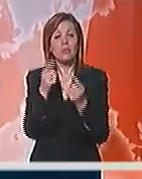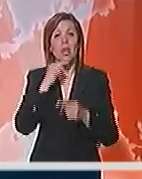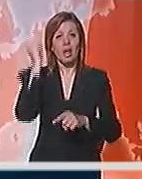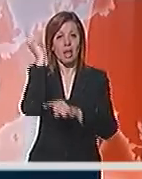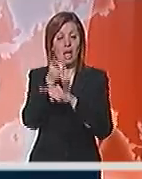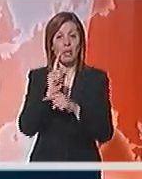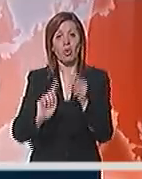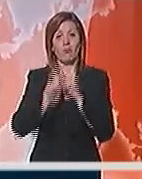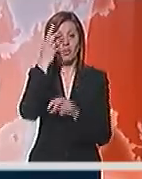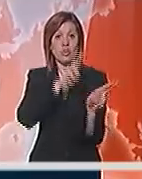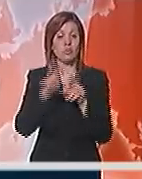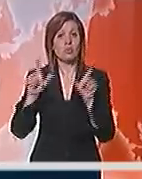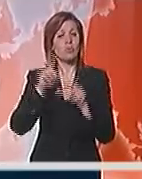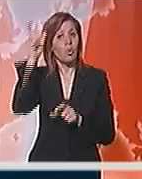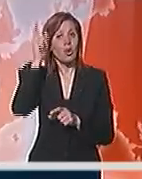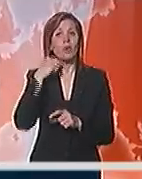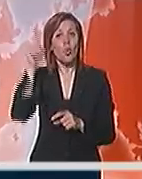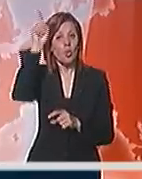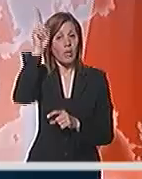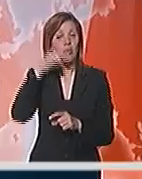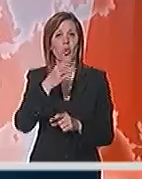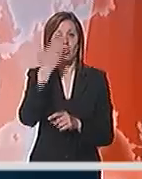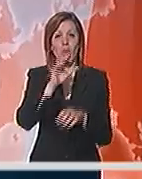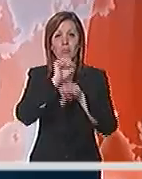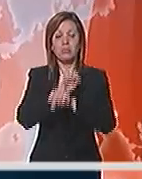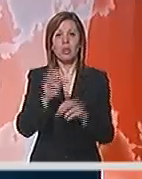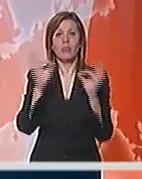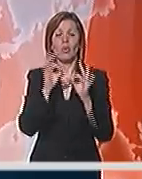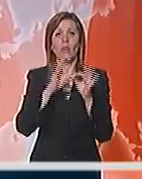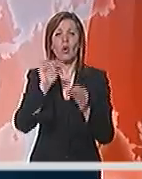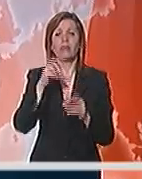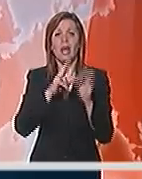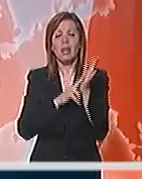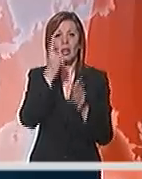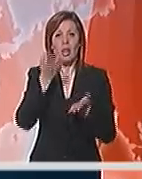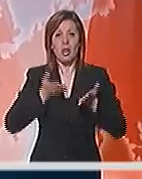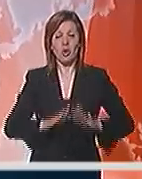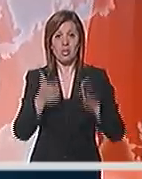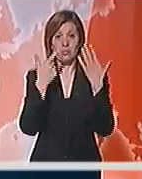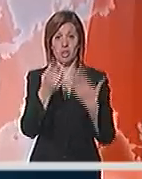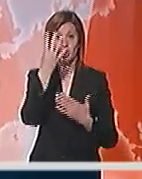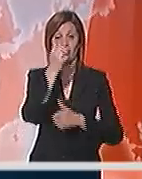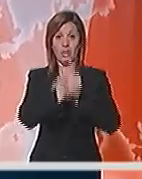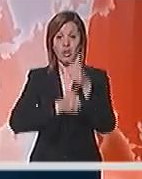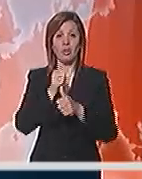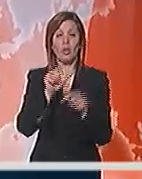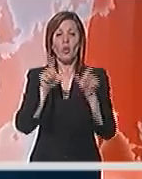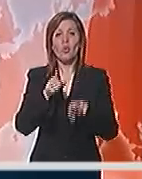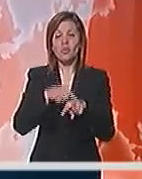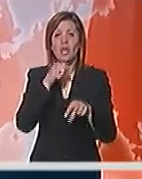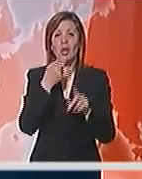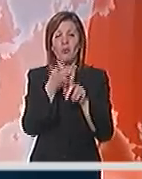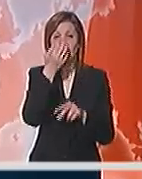naredbi Višeg suda u Beogradu, u Nemačkoj je lišen slobode Bujar Bobani. Rođen 74. godine u Đakovici,